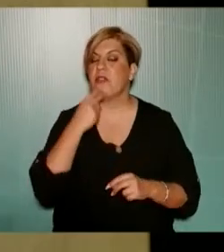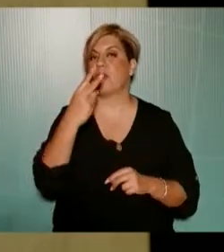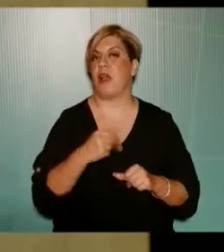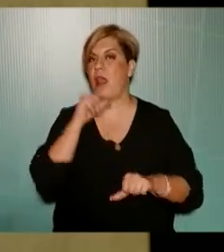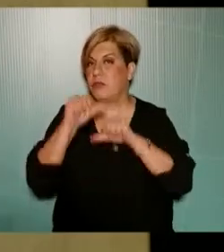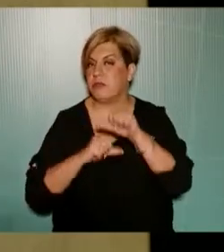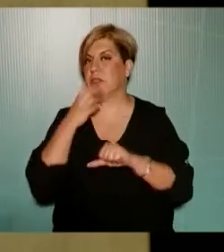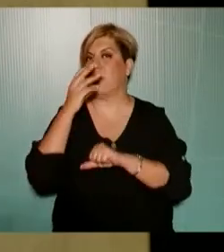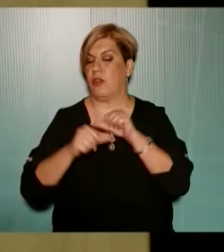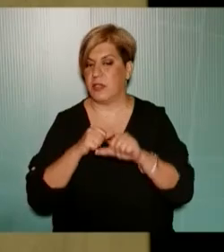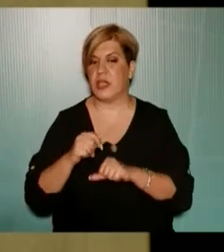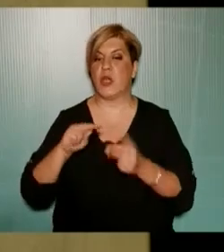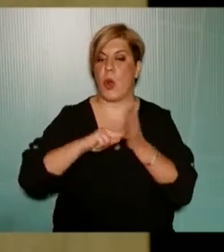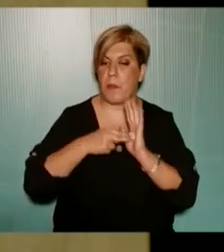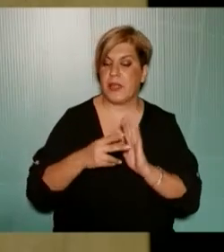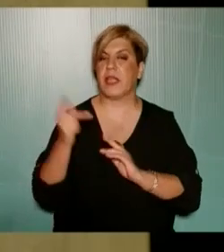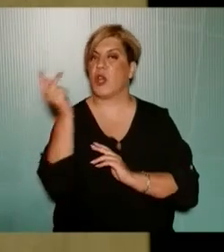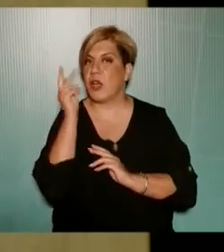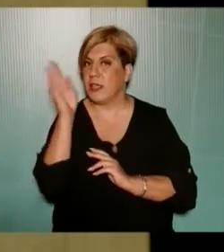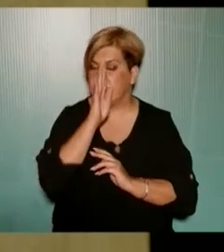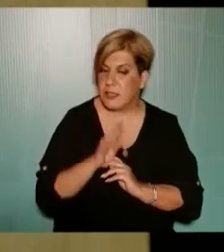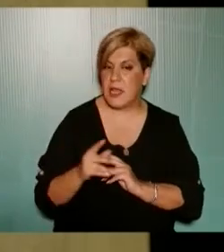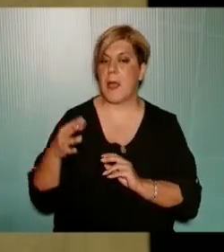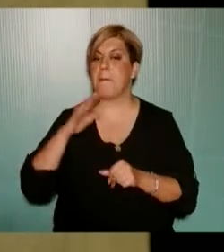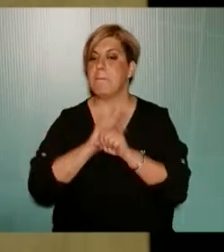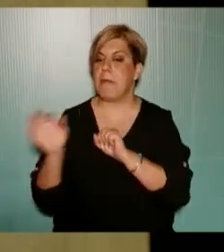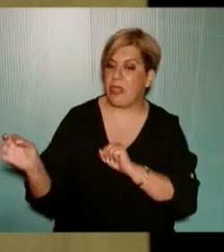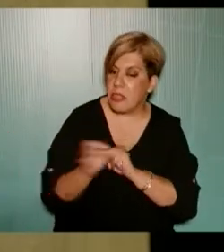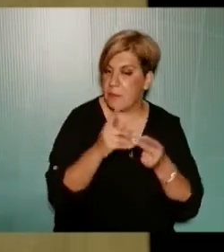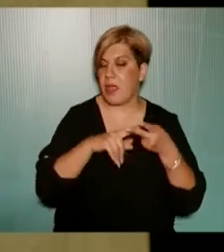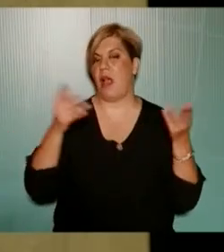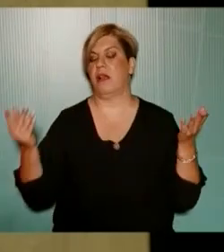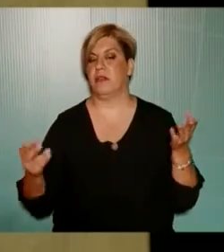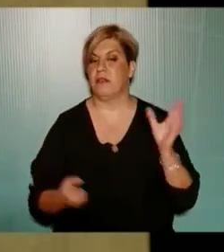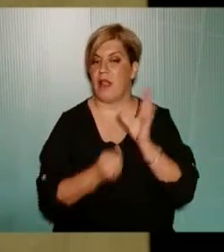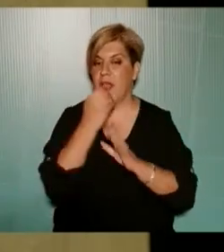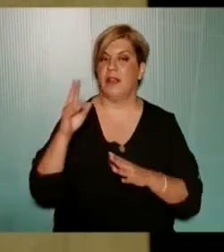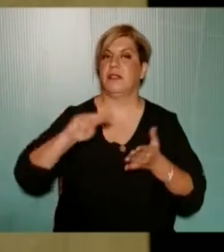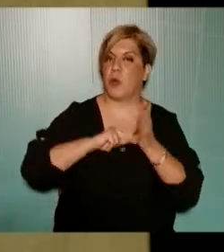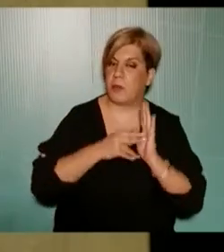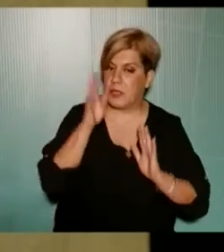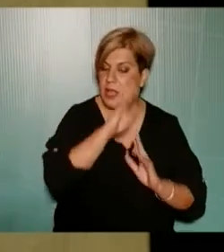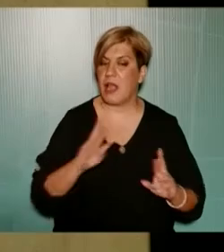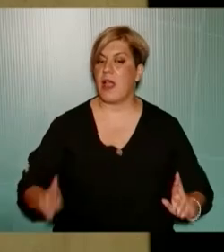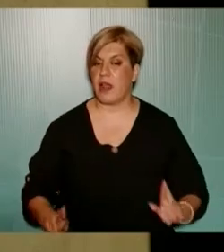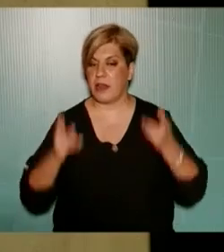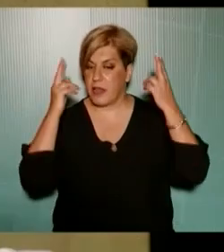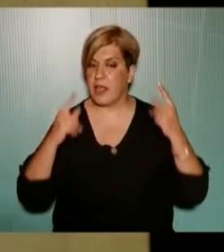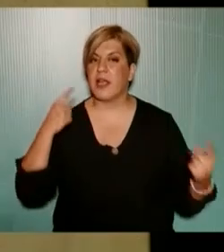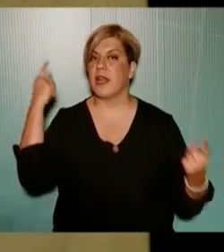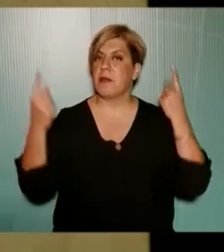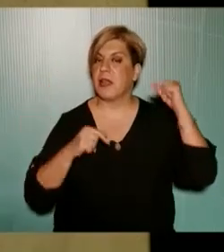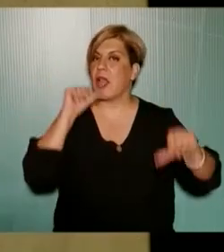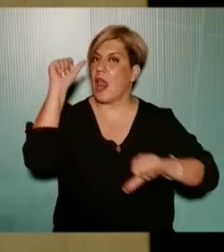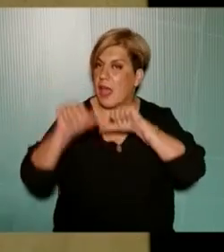τρία χρόνια οικονομικές κρίσεις κοινωνικές κρίσεις πανδημία νέες κρίσεις οικονομικές ενεργειακές κλιματική